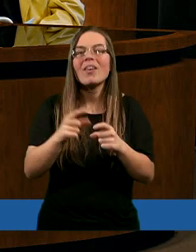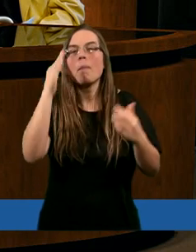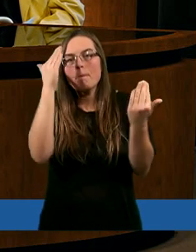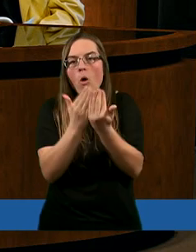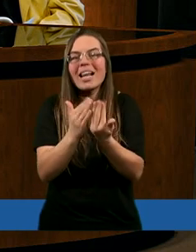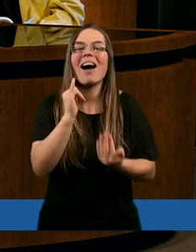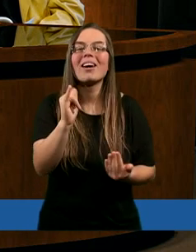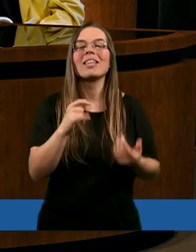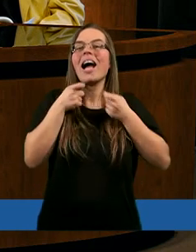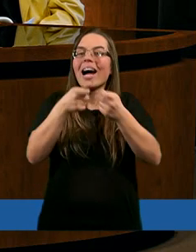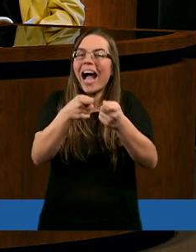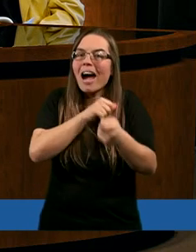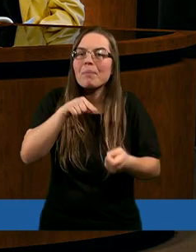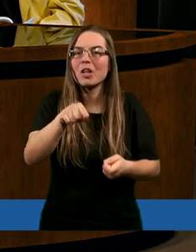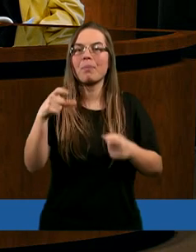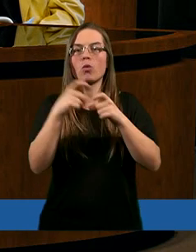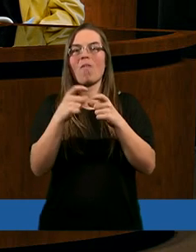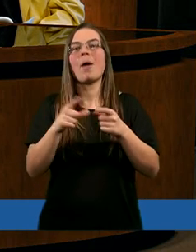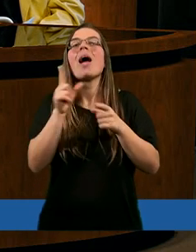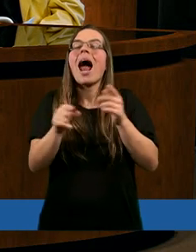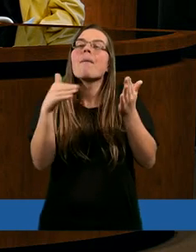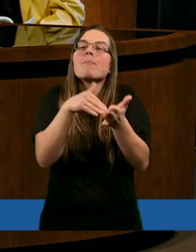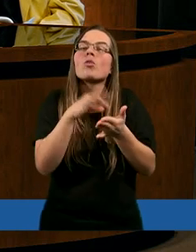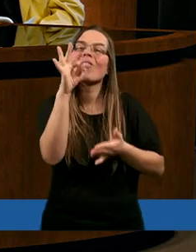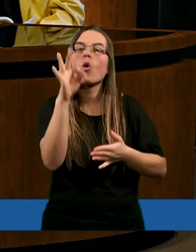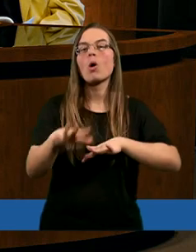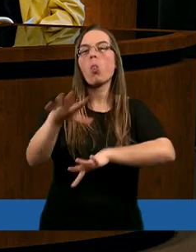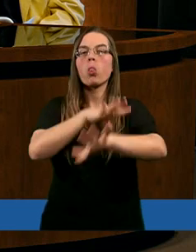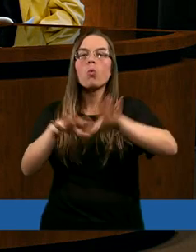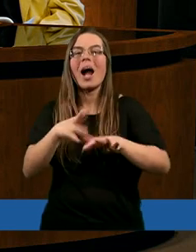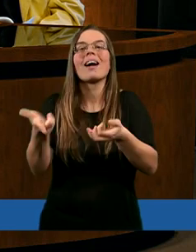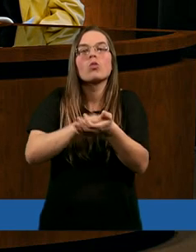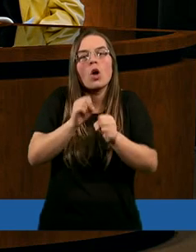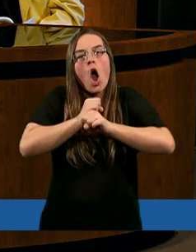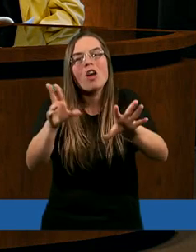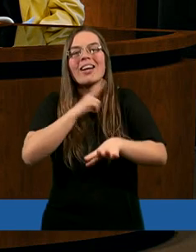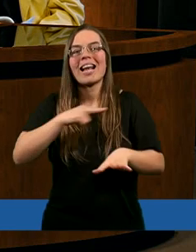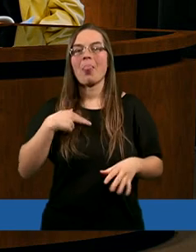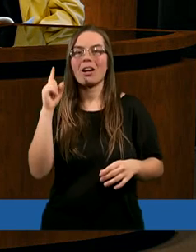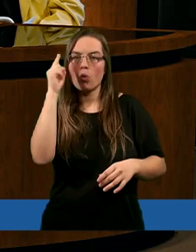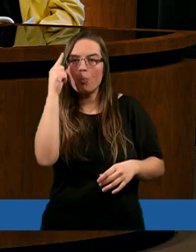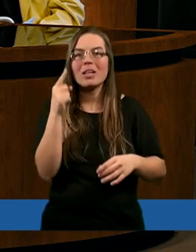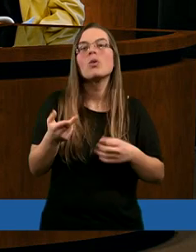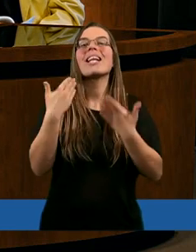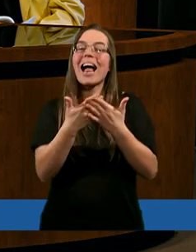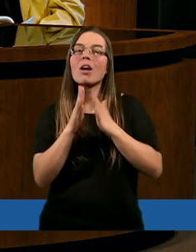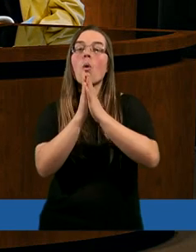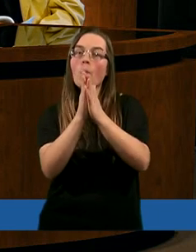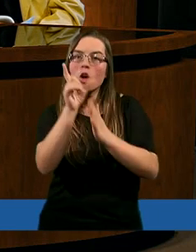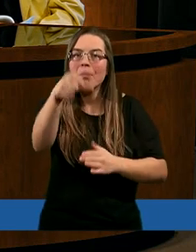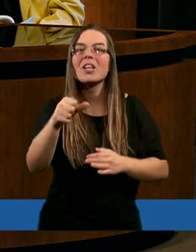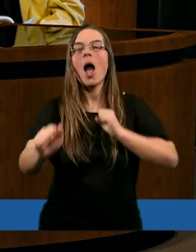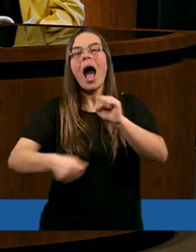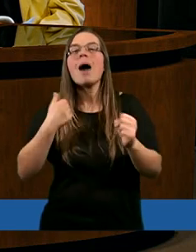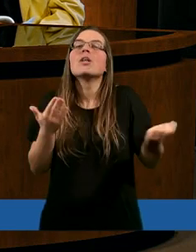poznawać się, karmić się nim, ale potrzebujemy Twojego Ducha, który oświeca nasze umysły. Dlatego prosimy Cię,